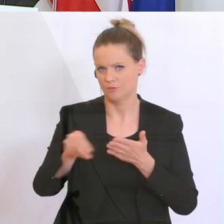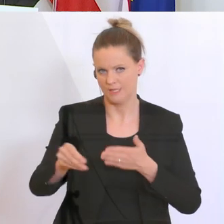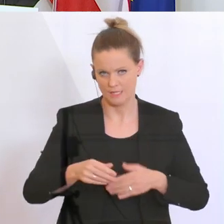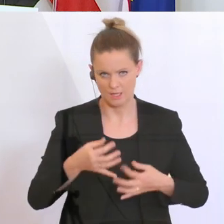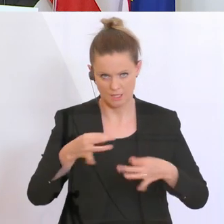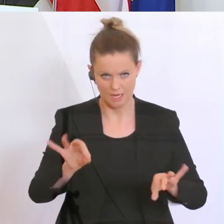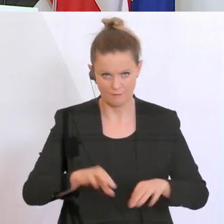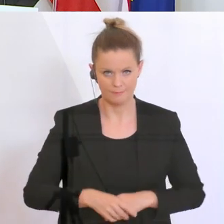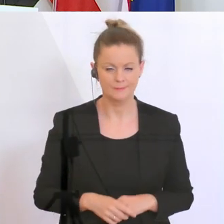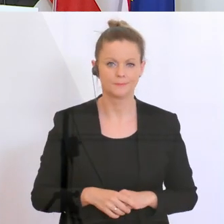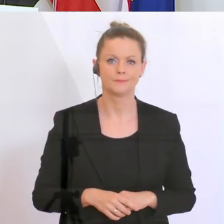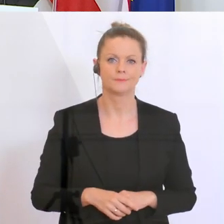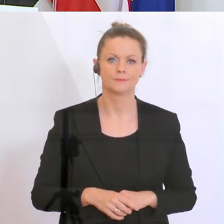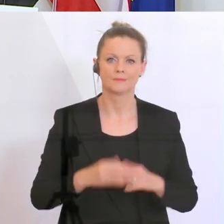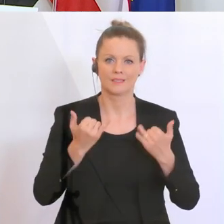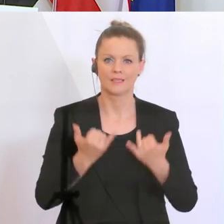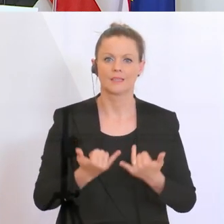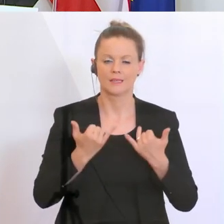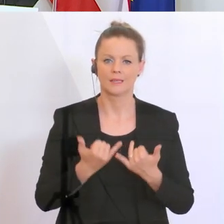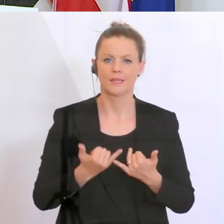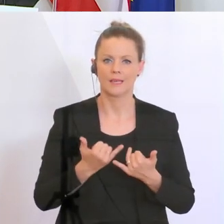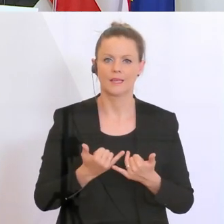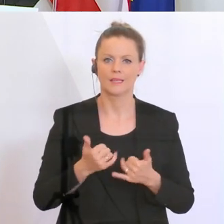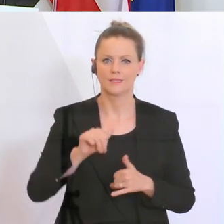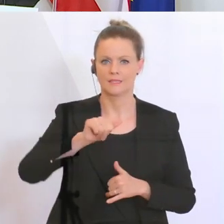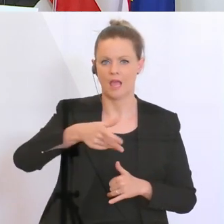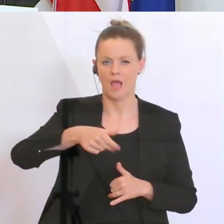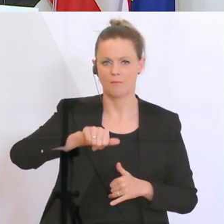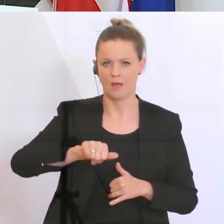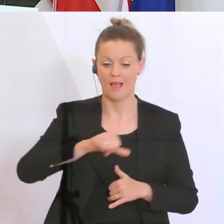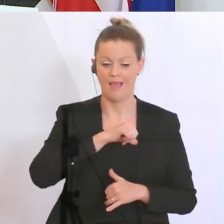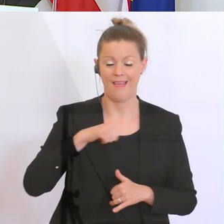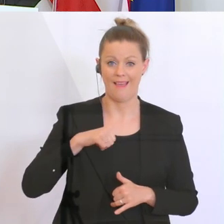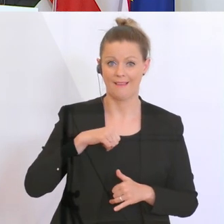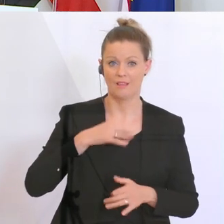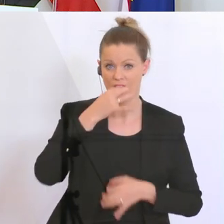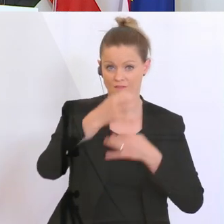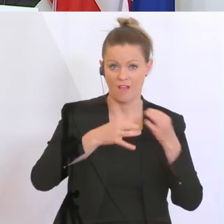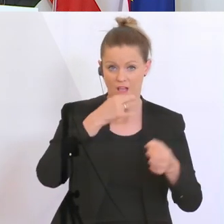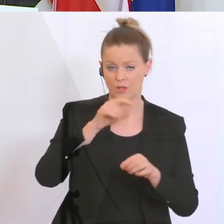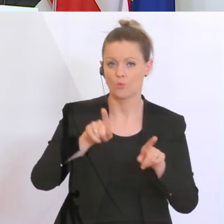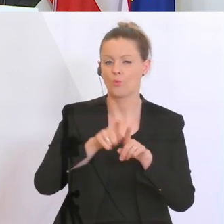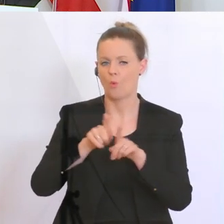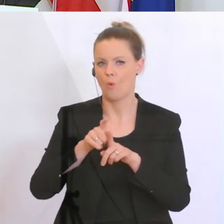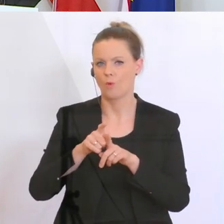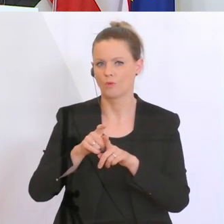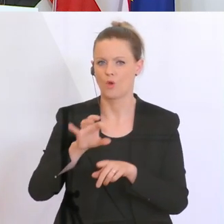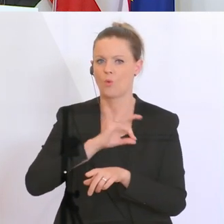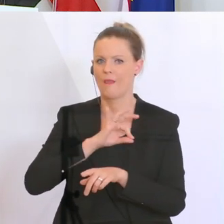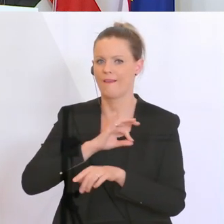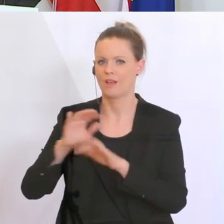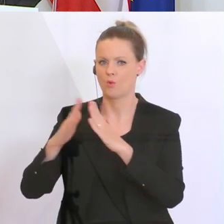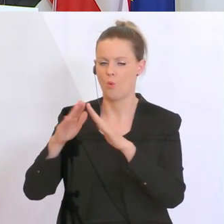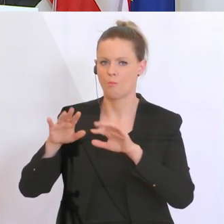So, dann kommen wir jetzt zum Herrn Nowak von der Austria Presse Agentur. Der hat sicher eigene Fragen und stellt stellvertretend für die Kollegen im